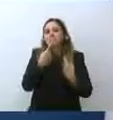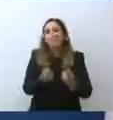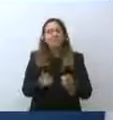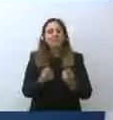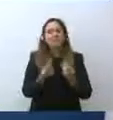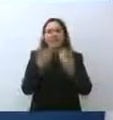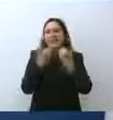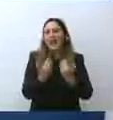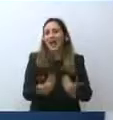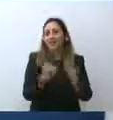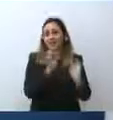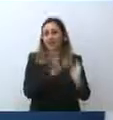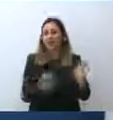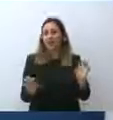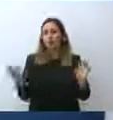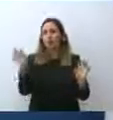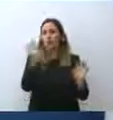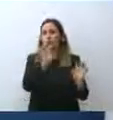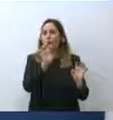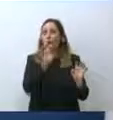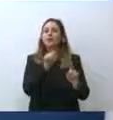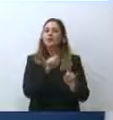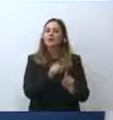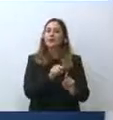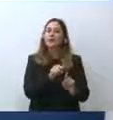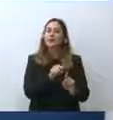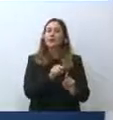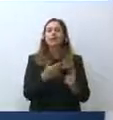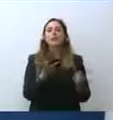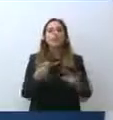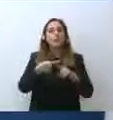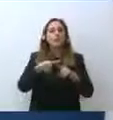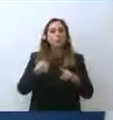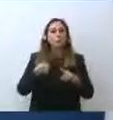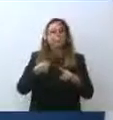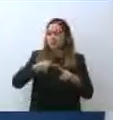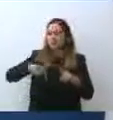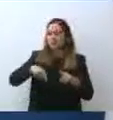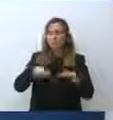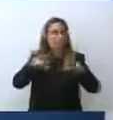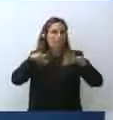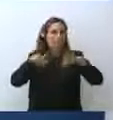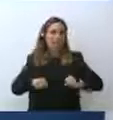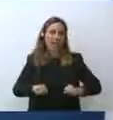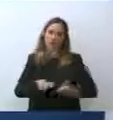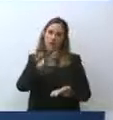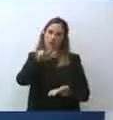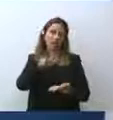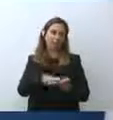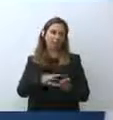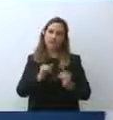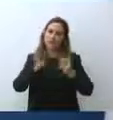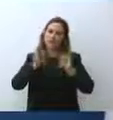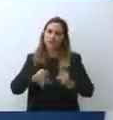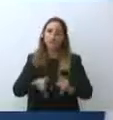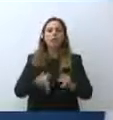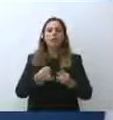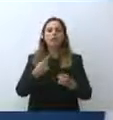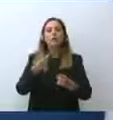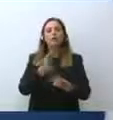Regioni e garantire il massimo impegno per portare avanti questo clima di